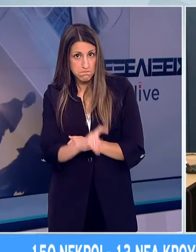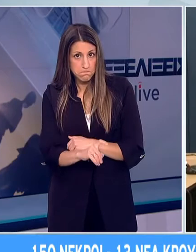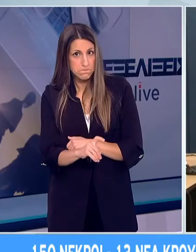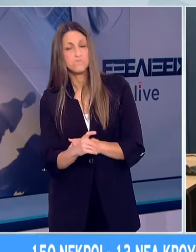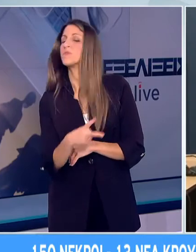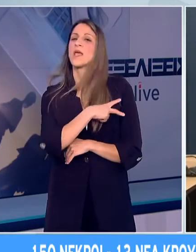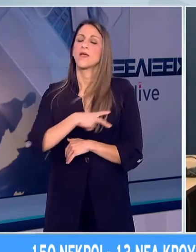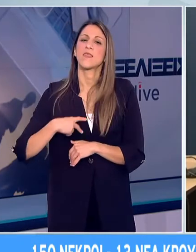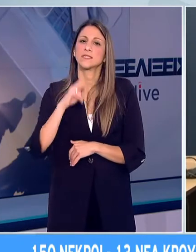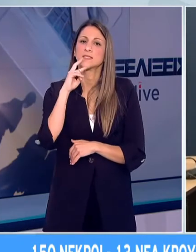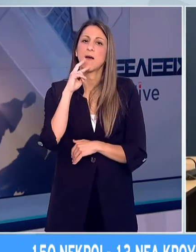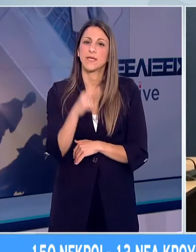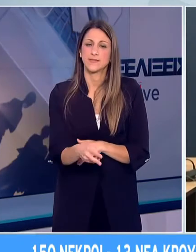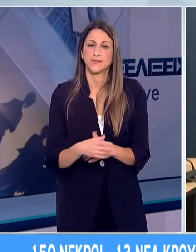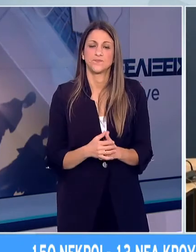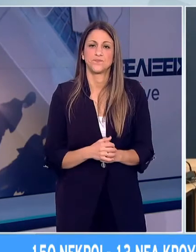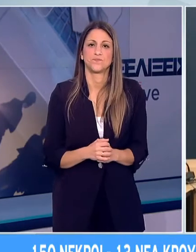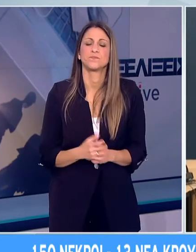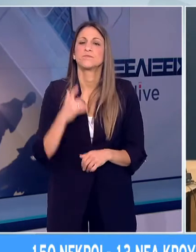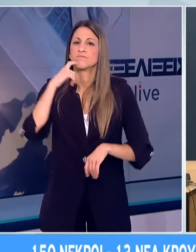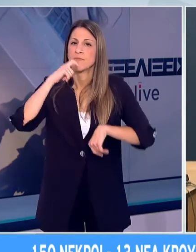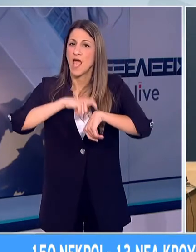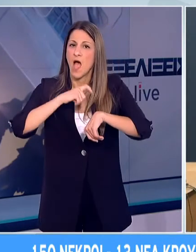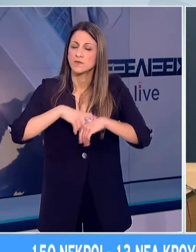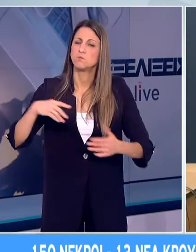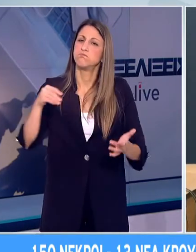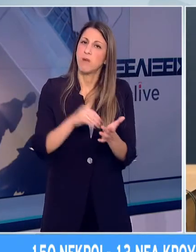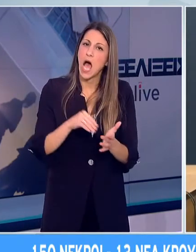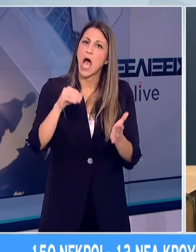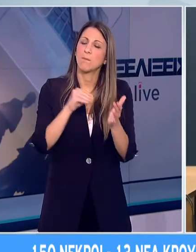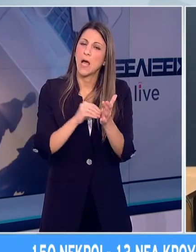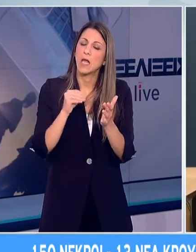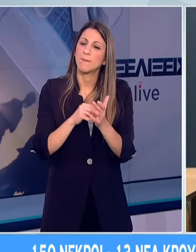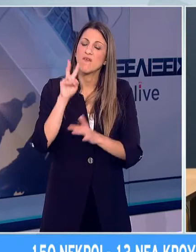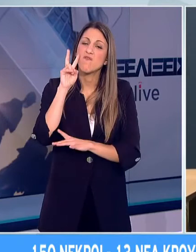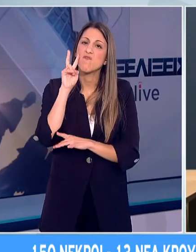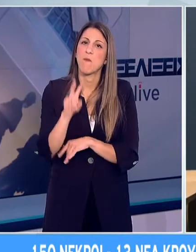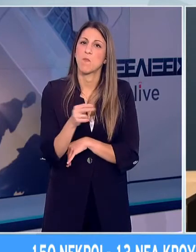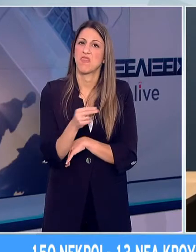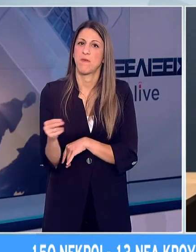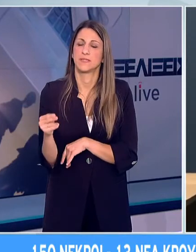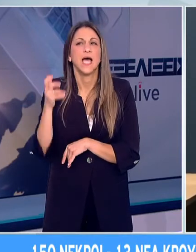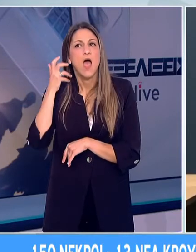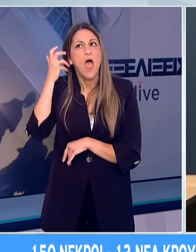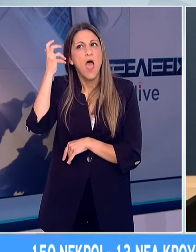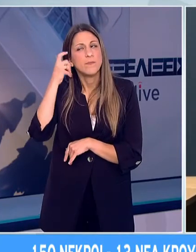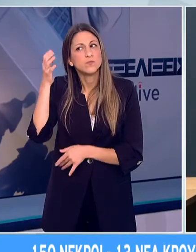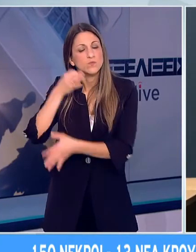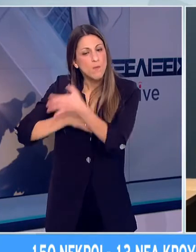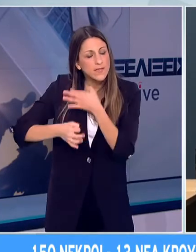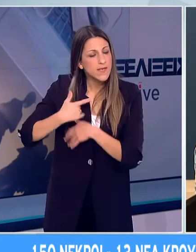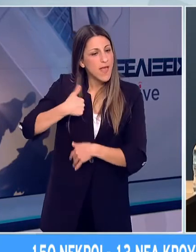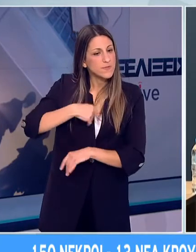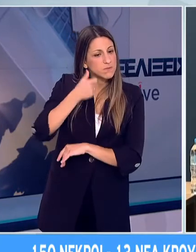Είμαστε σε συνεχή εξέταση και επανεξέταση επιστημονικά τέτοιων θεμάτων, για τα οποία βέβαια δεν